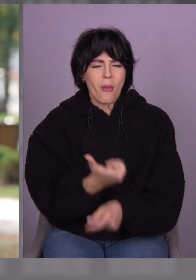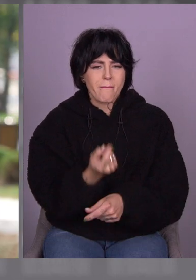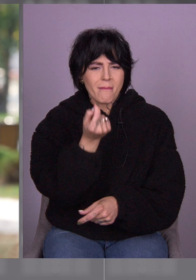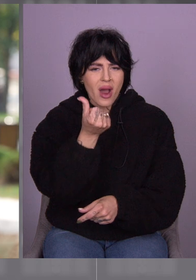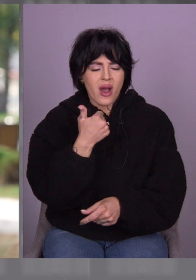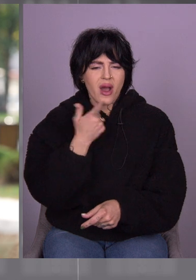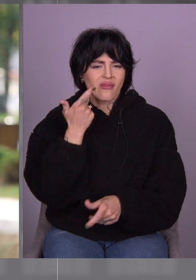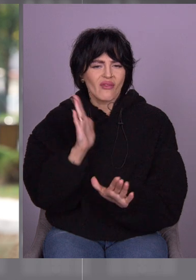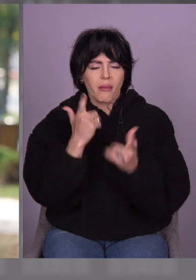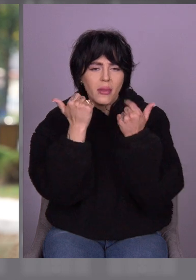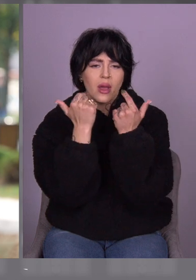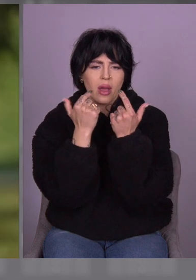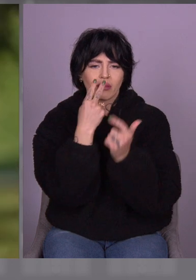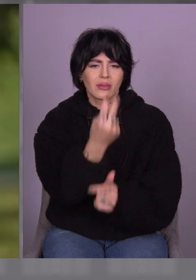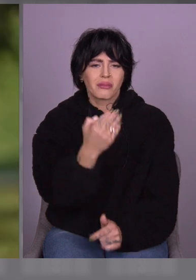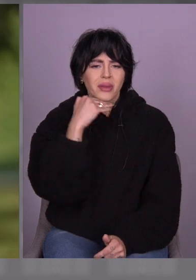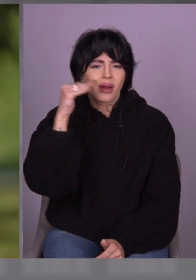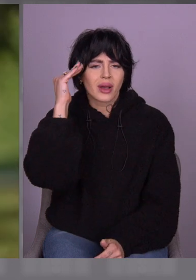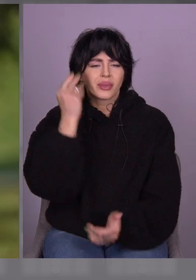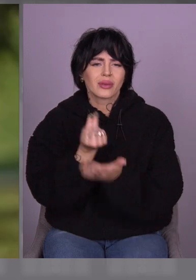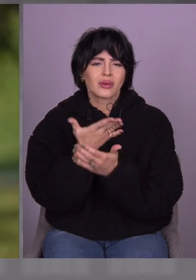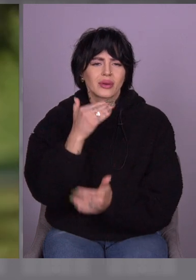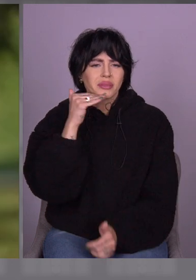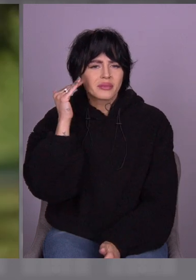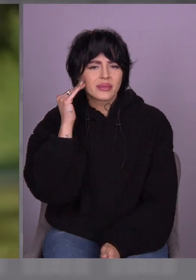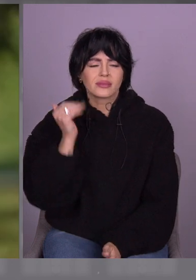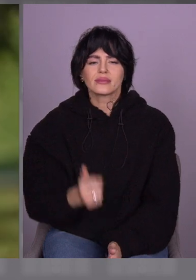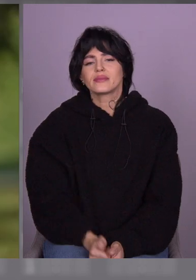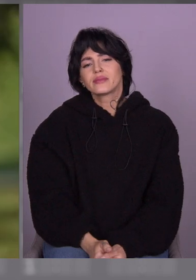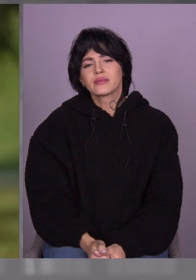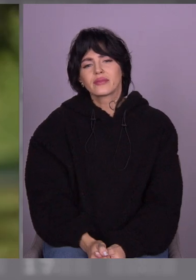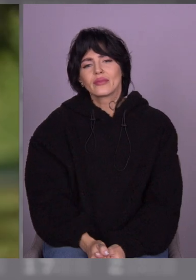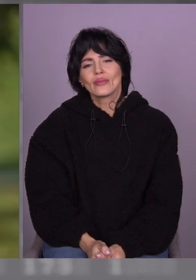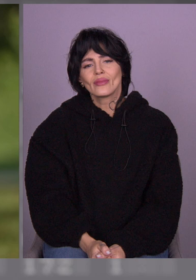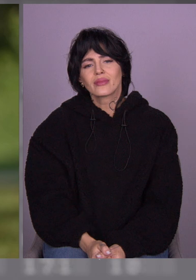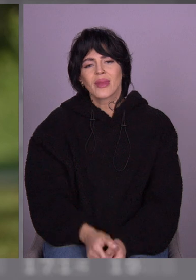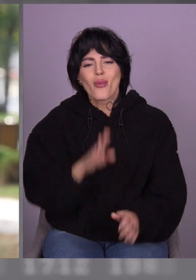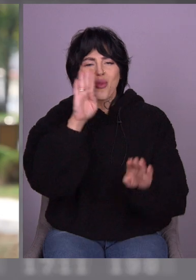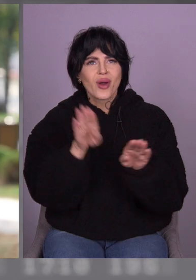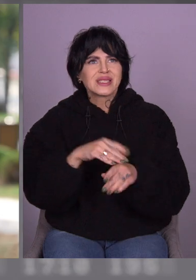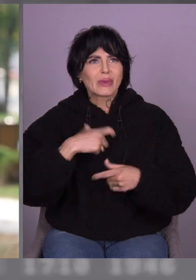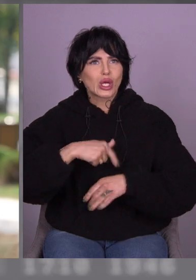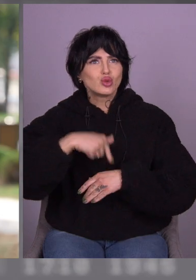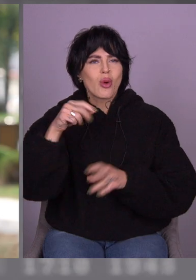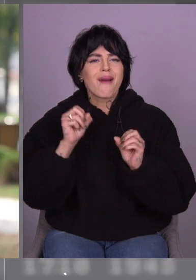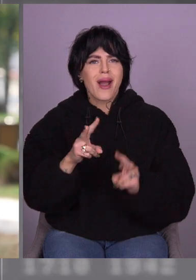просто казала, папочка, папочка, папочка, папочка. Отак от якось я відчула себе такою маленькою,